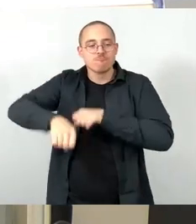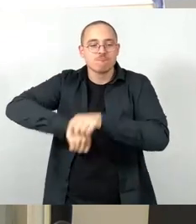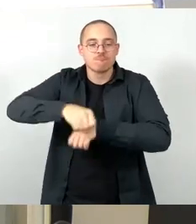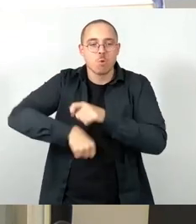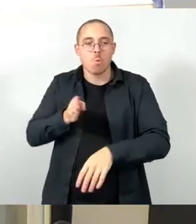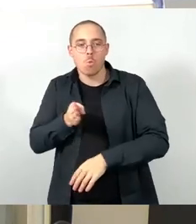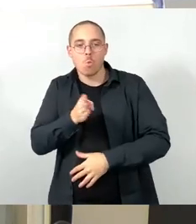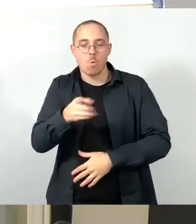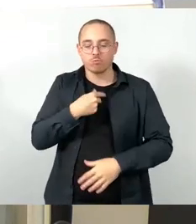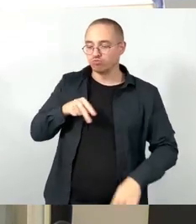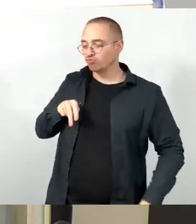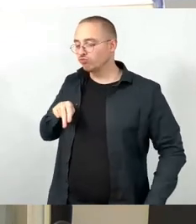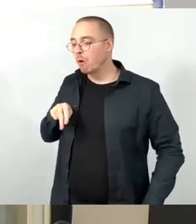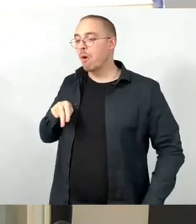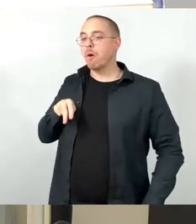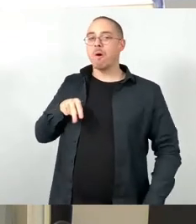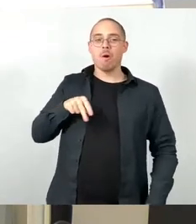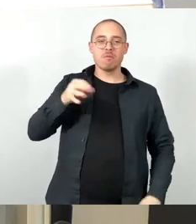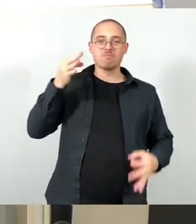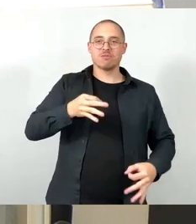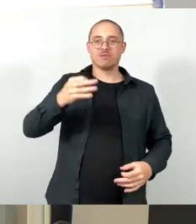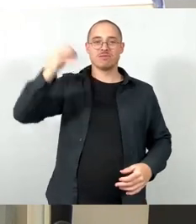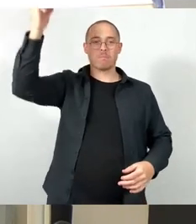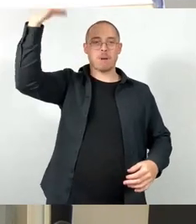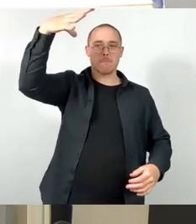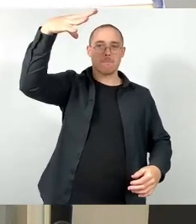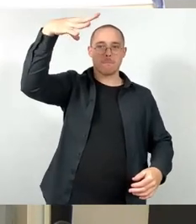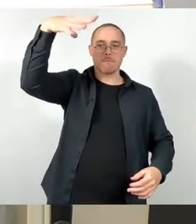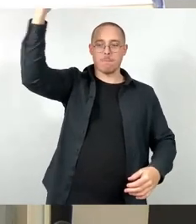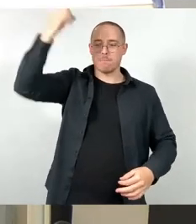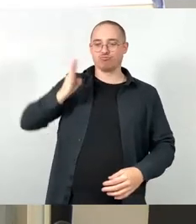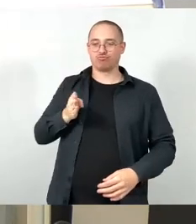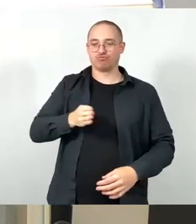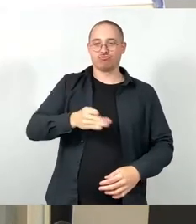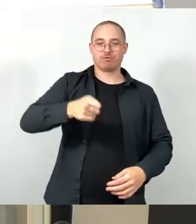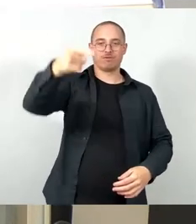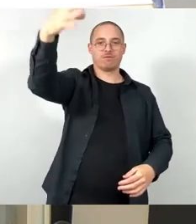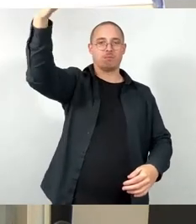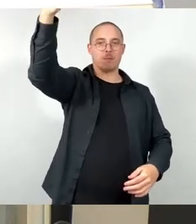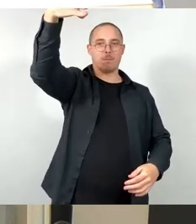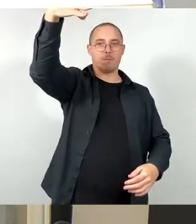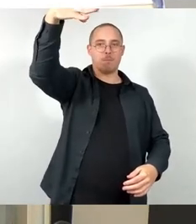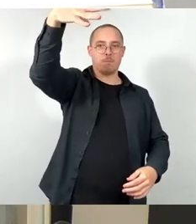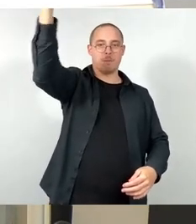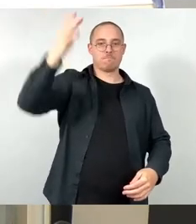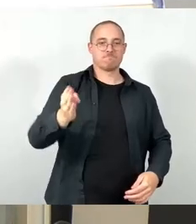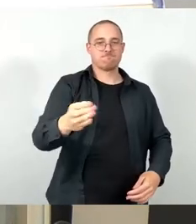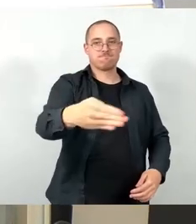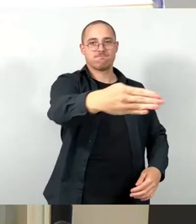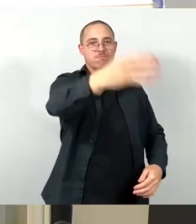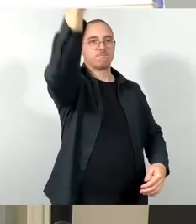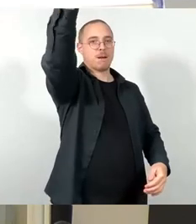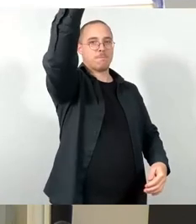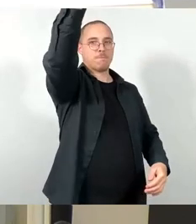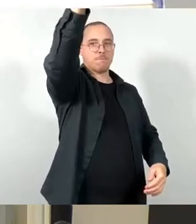Radfahrer ist. Also ja, das hätten wir schon gerne mal in der Visualisierung gezeigt, wie witzig das dann aussieht. Insofern, ja, wenn